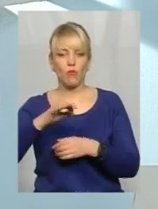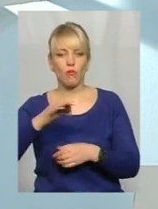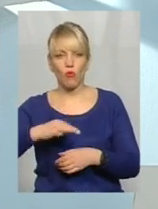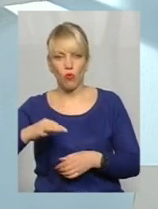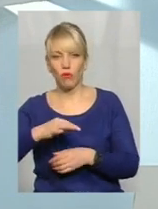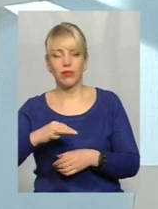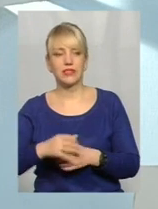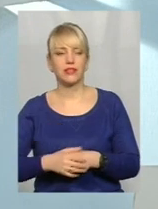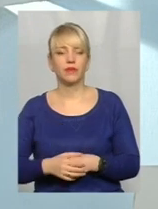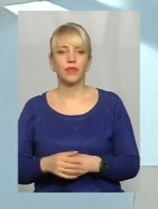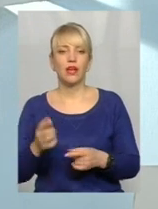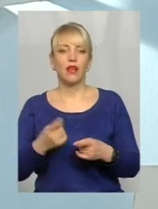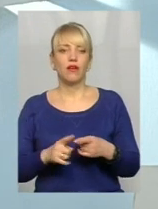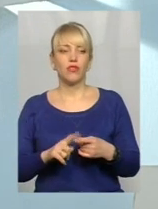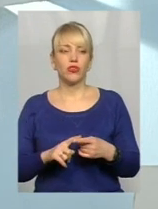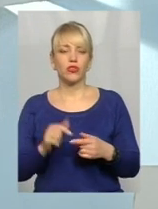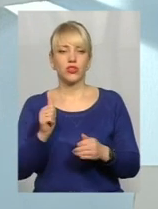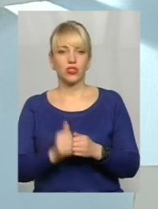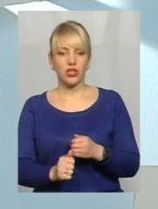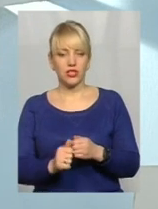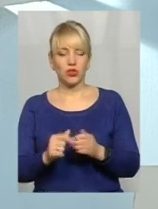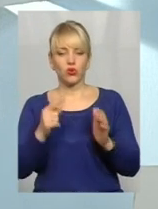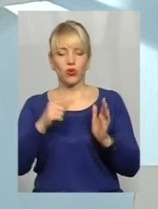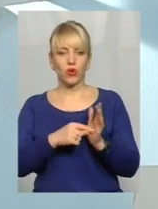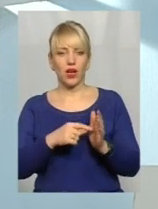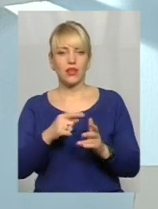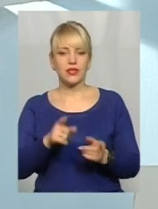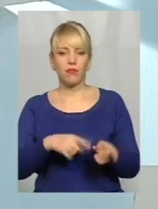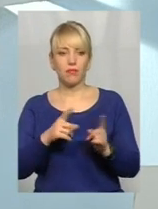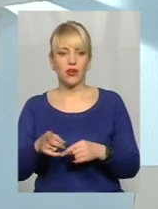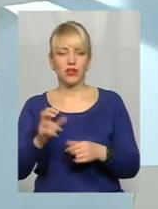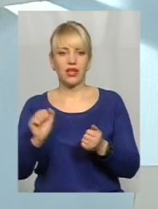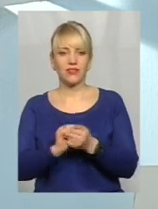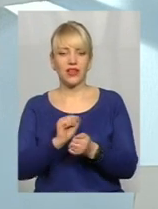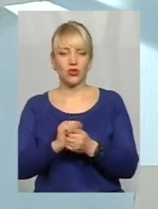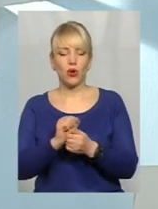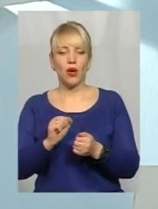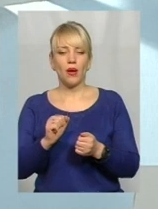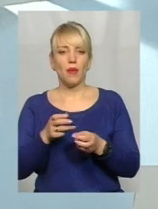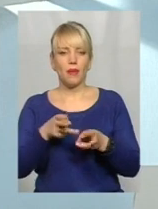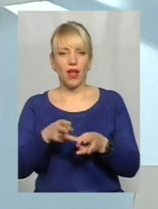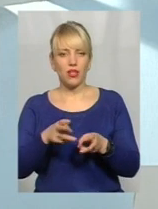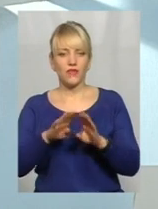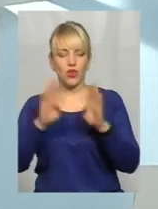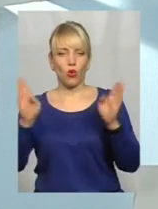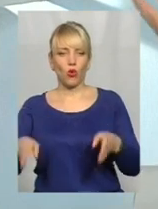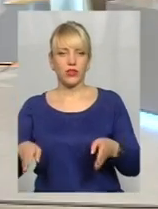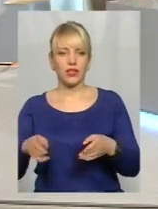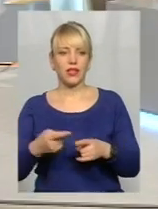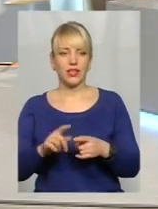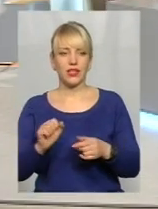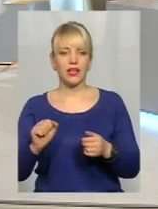воно часто торкається переходу на твердопалені котли і на паливо, яке росте в